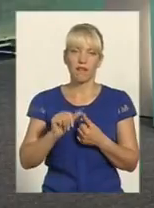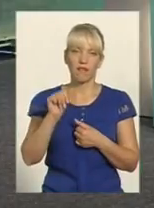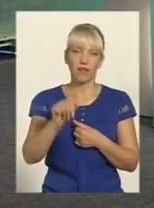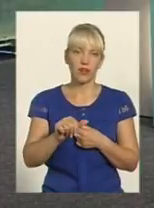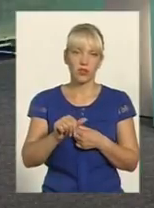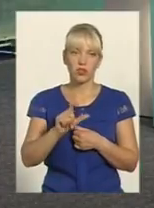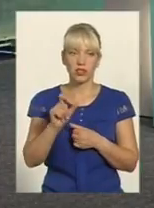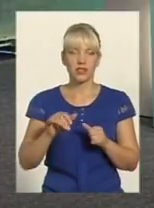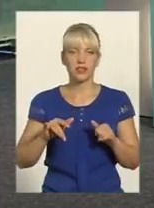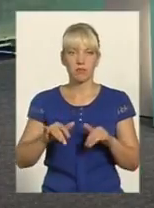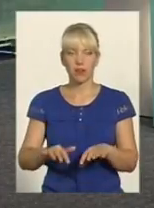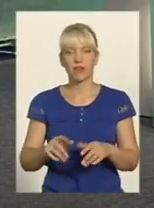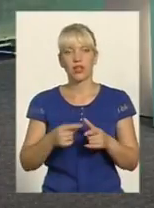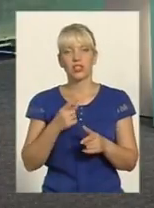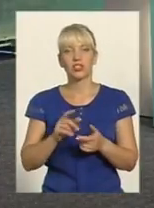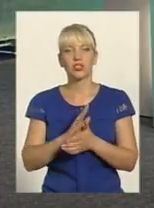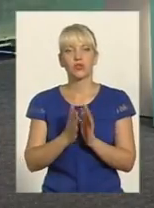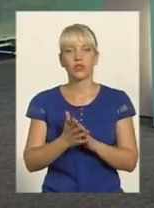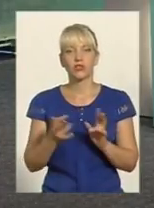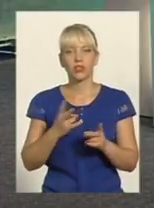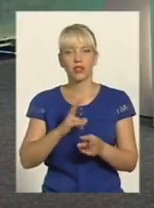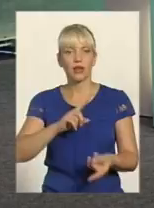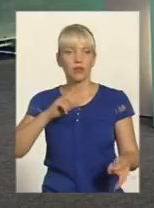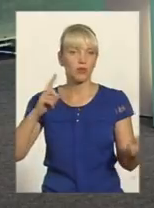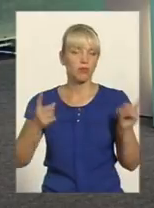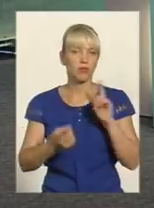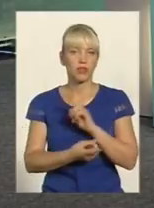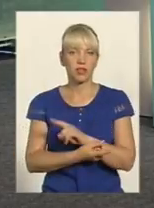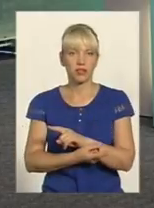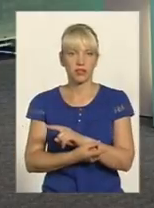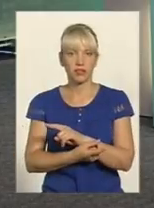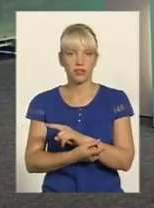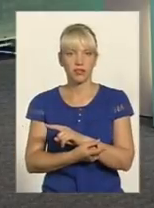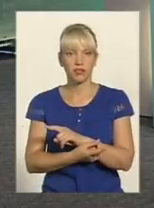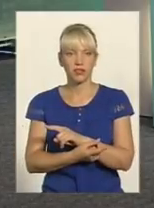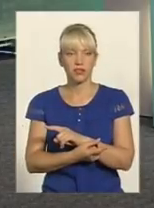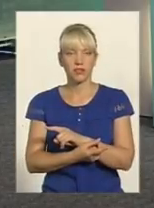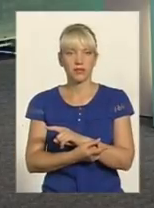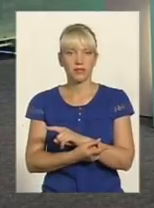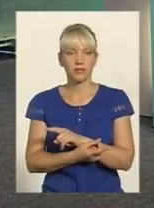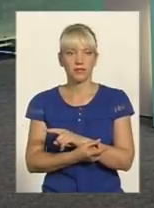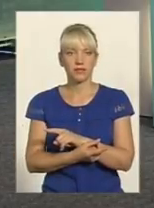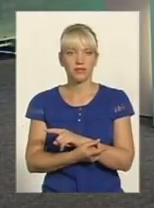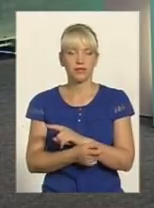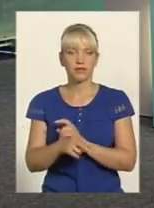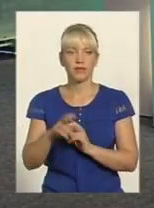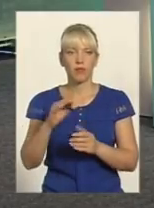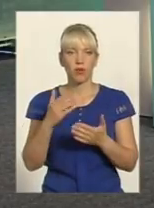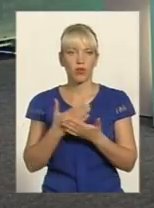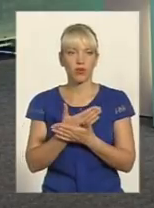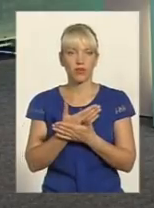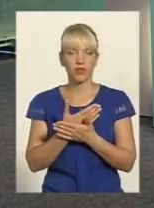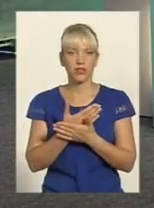Чи ситуацію треба міняти докорінно у поновленні кадрів,